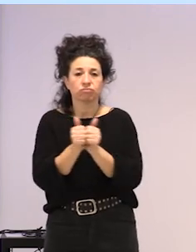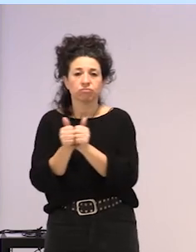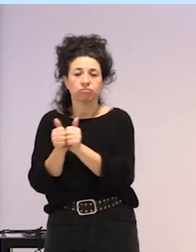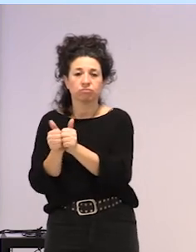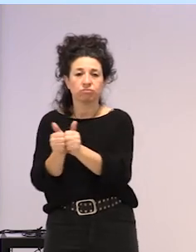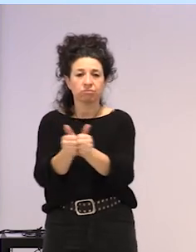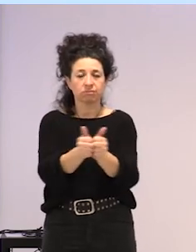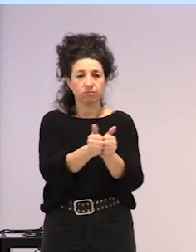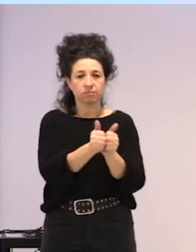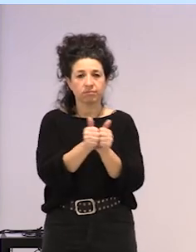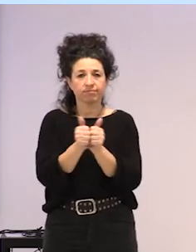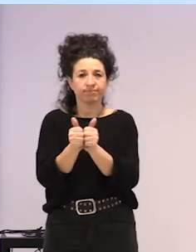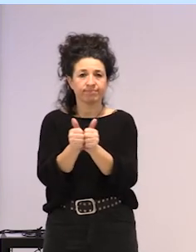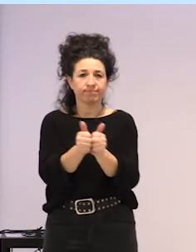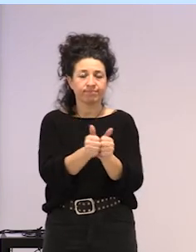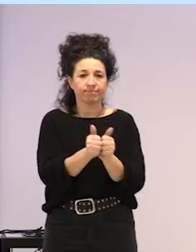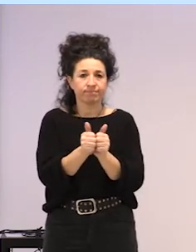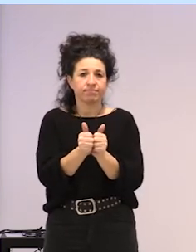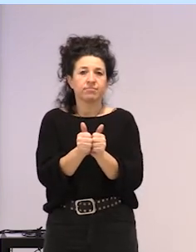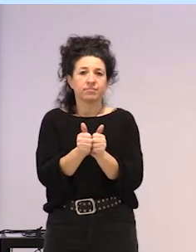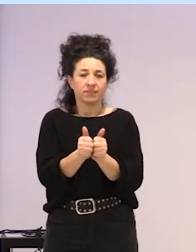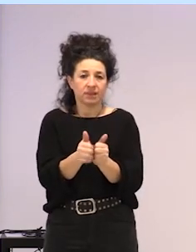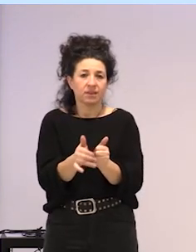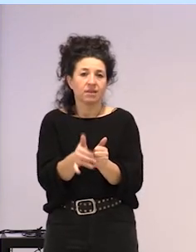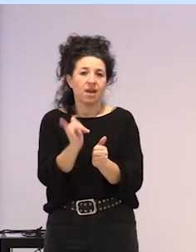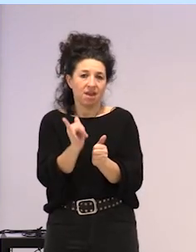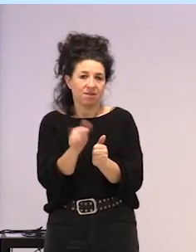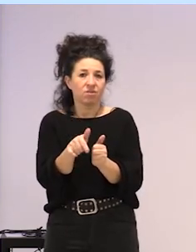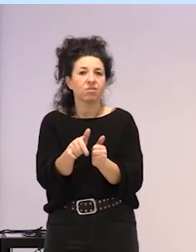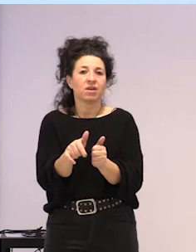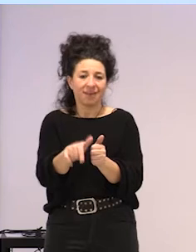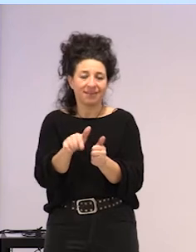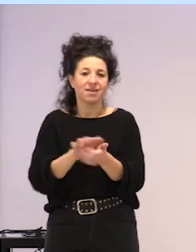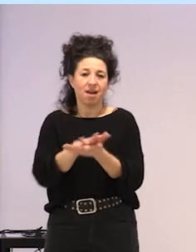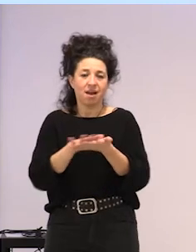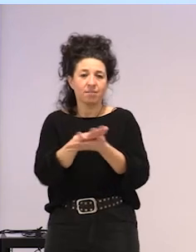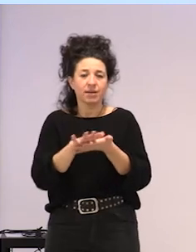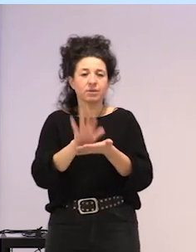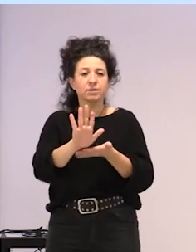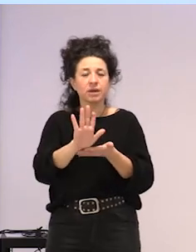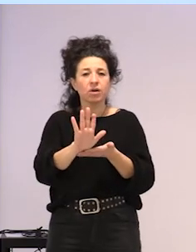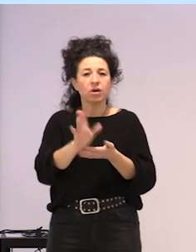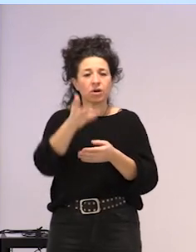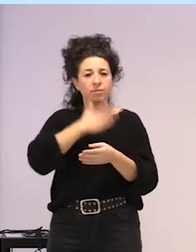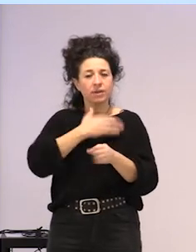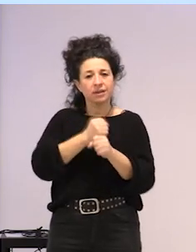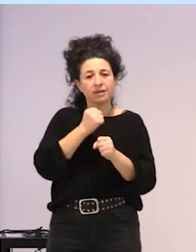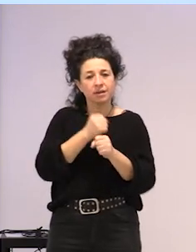batean, topatzen diren, pertsonen inguruan itzegingo dugu, ez? Baina nolabait, lan honetan,